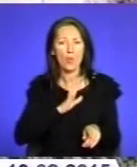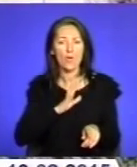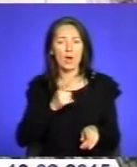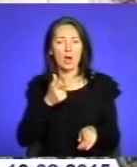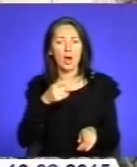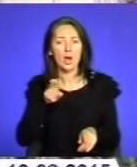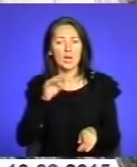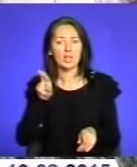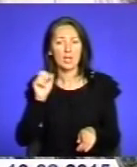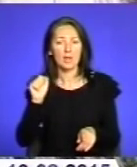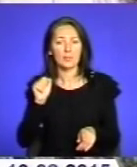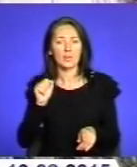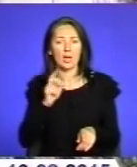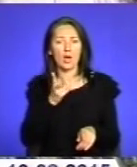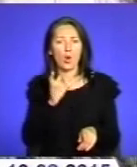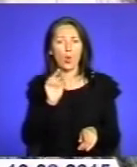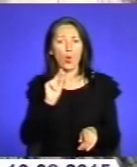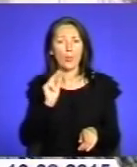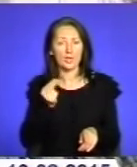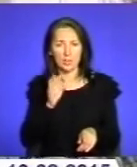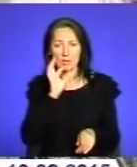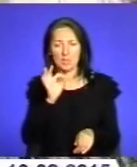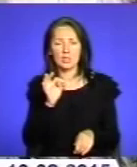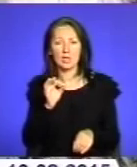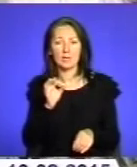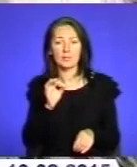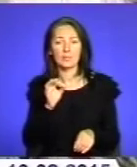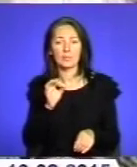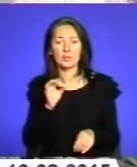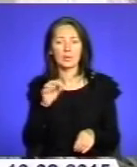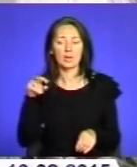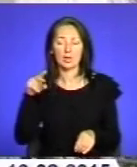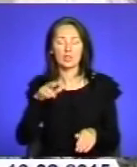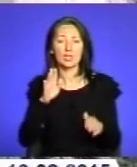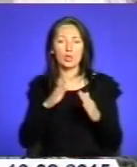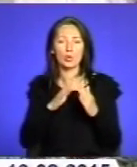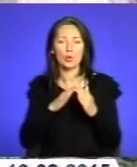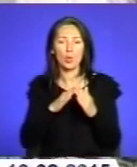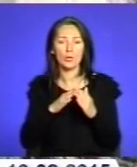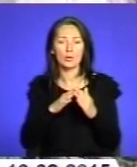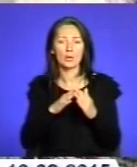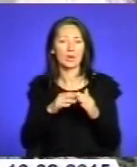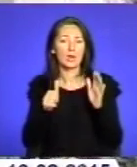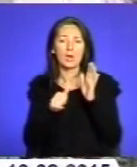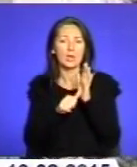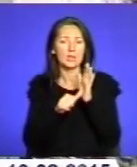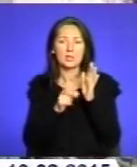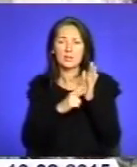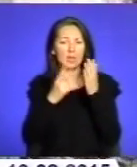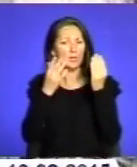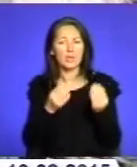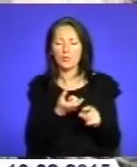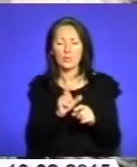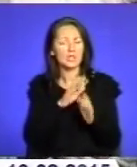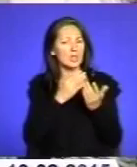і копач. Сказали, до жінки йди додому, жіночка шість днів більше не поживе. І шість днів ніхто до